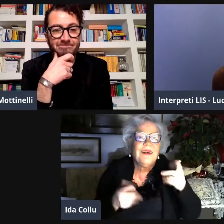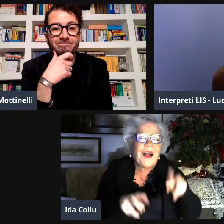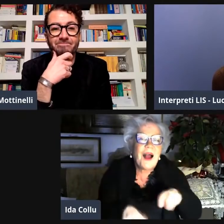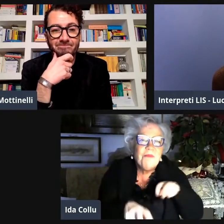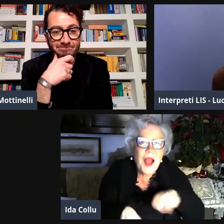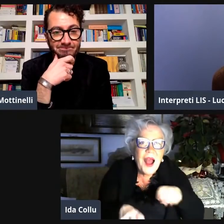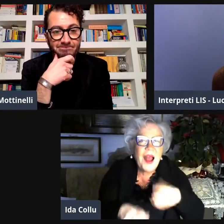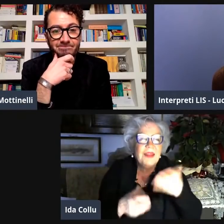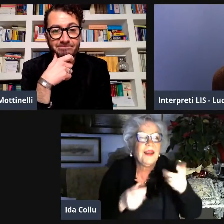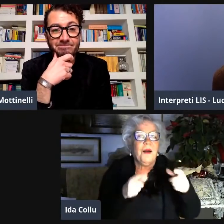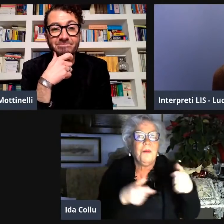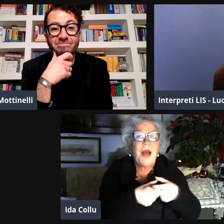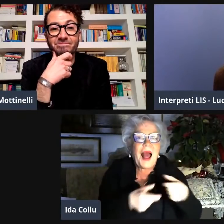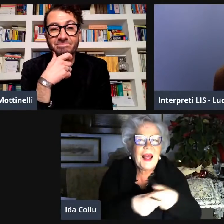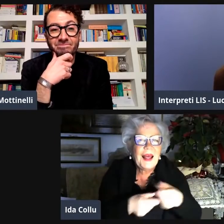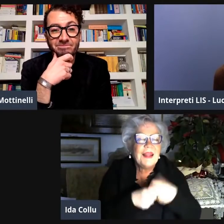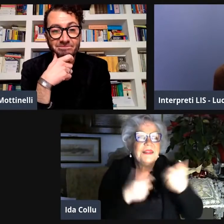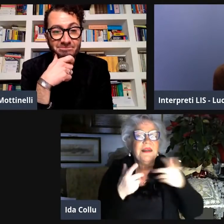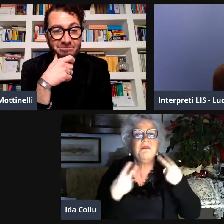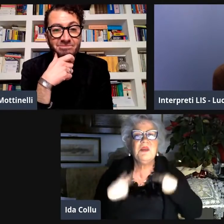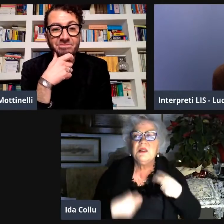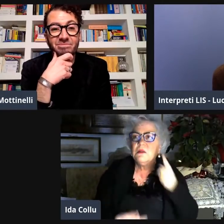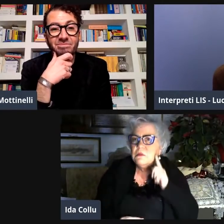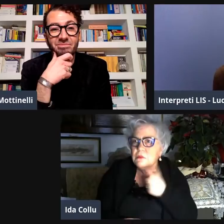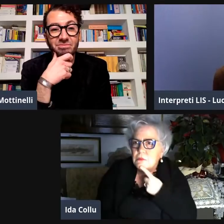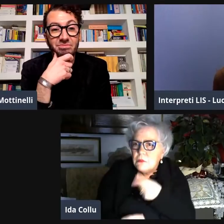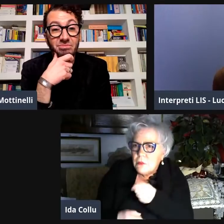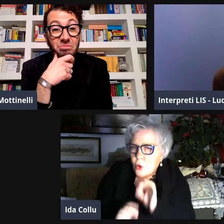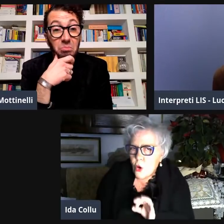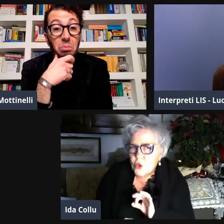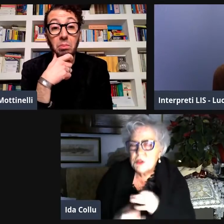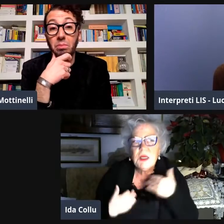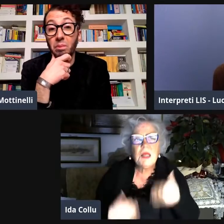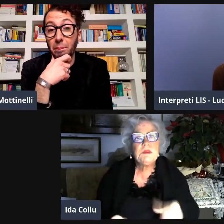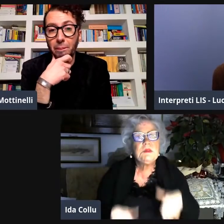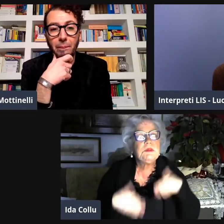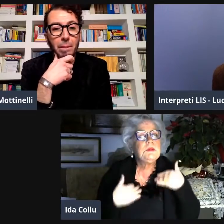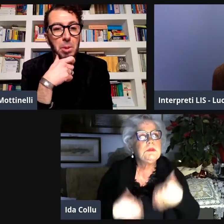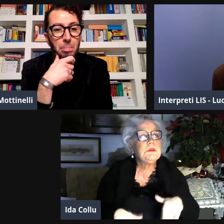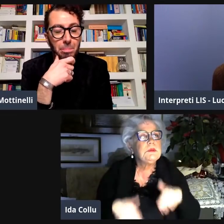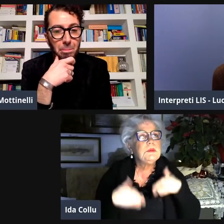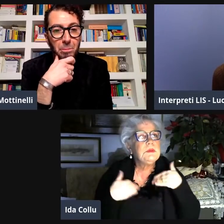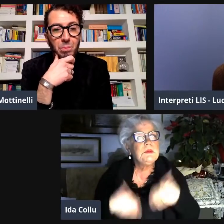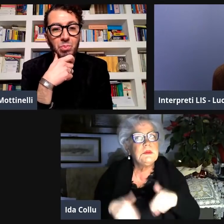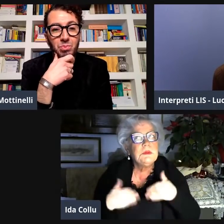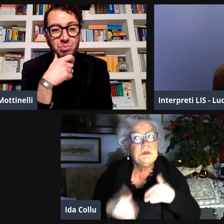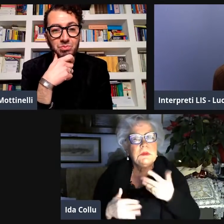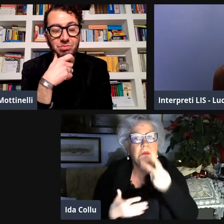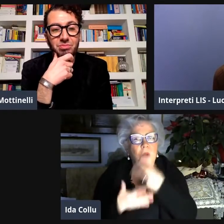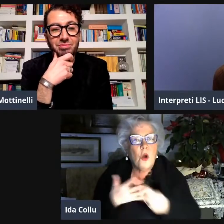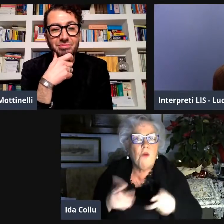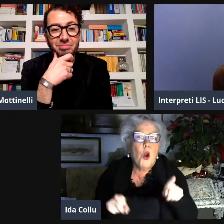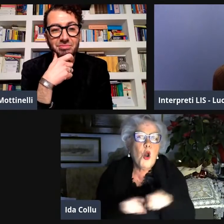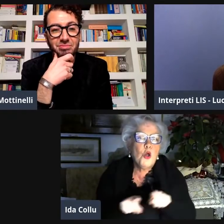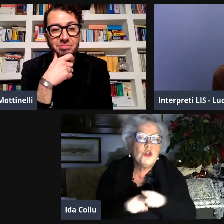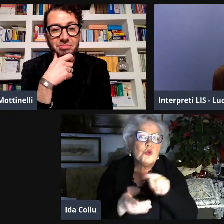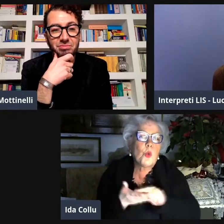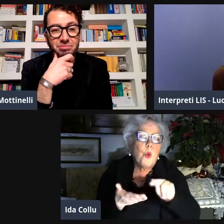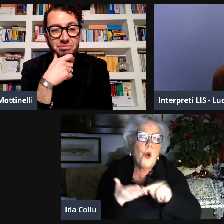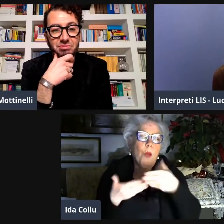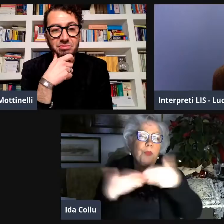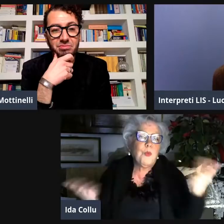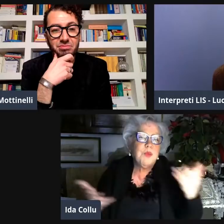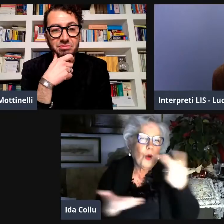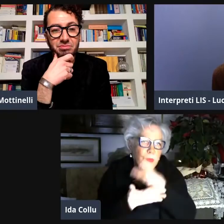lei fosse ignorante, ma semplice. Perché appunto viveva in un paesino piccolo. E quindi quando sono nata io, la